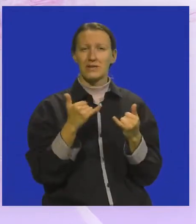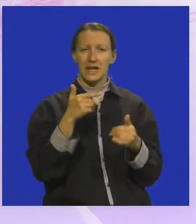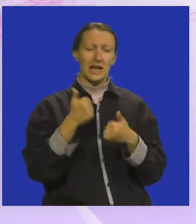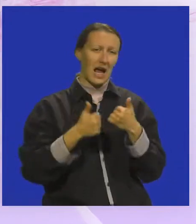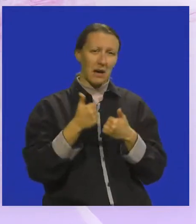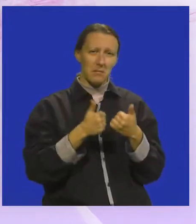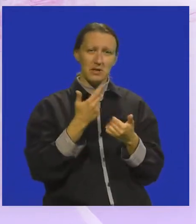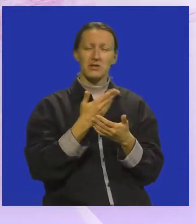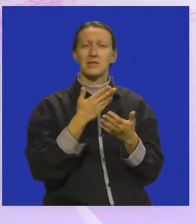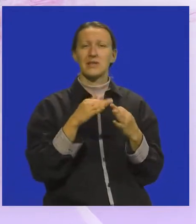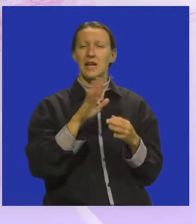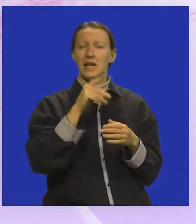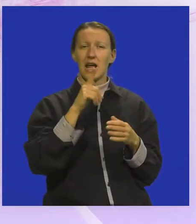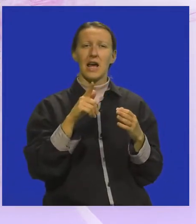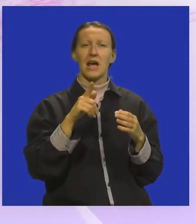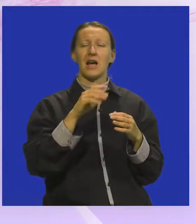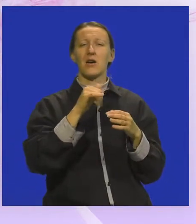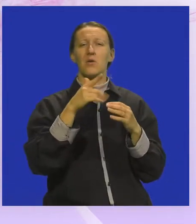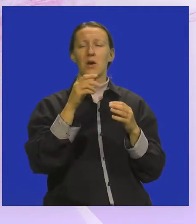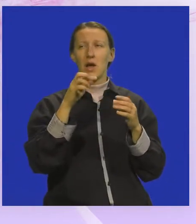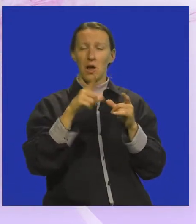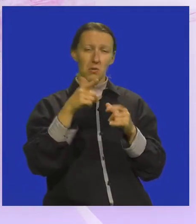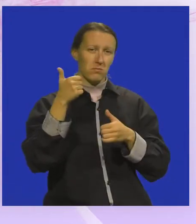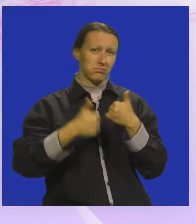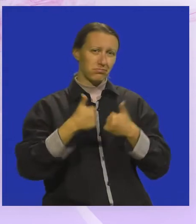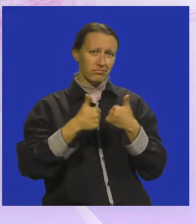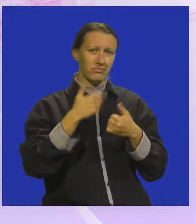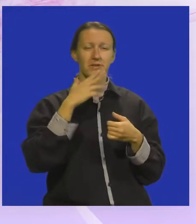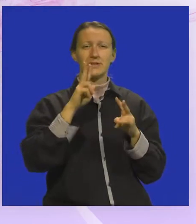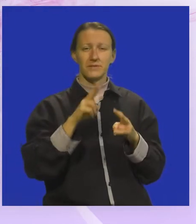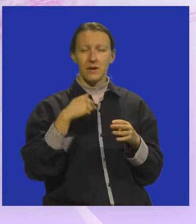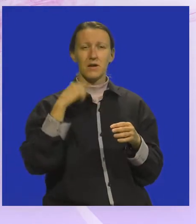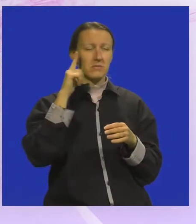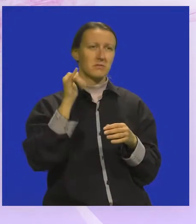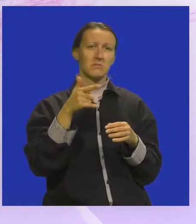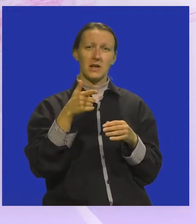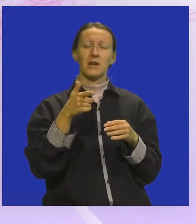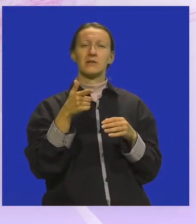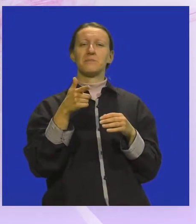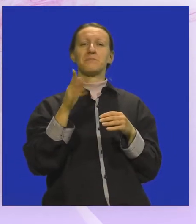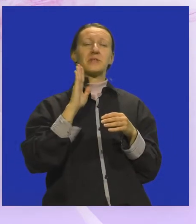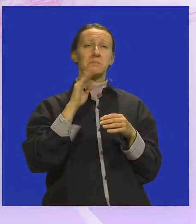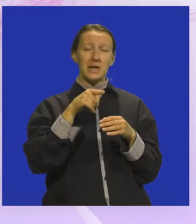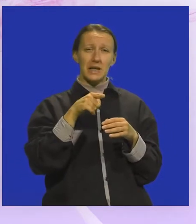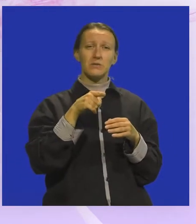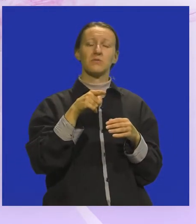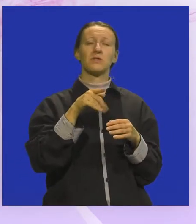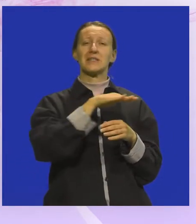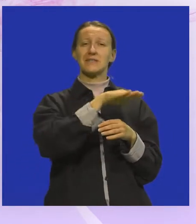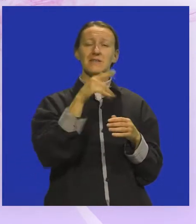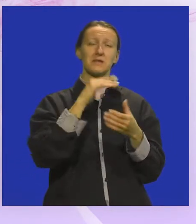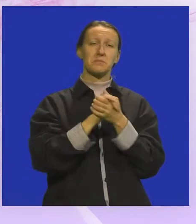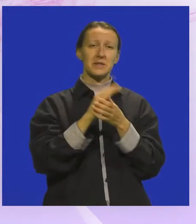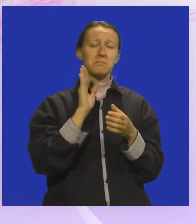takvićimo za najstablo godine u Evropi. I evo, zaista, mislim da Medulinci, svi